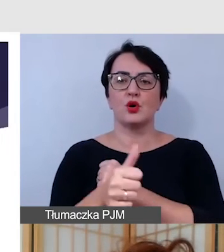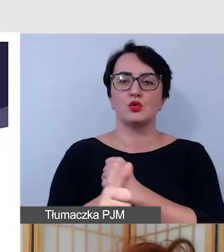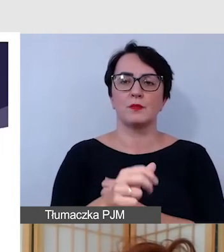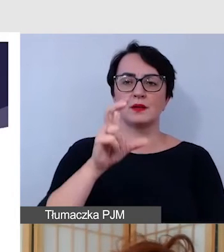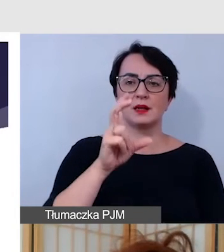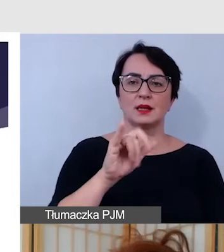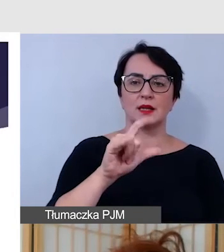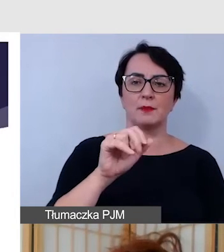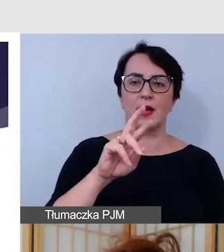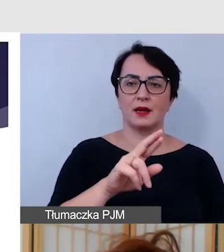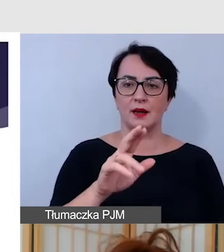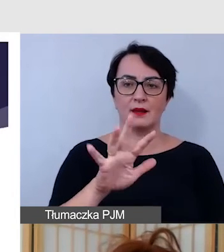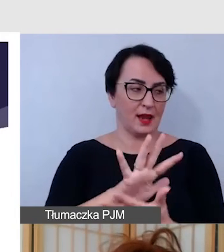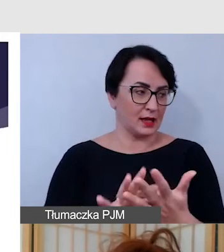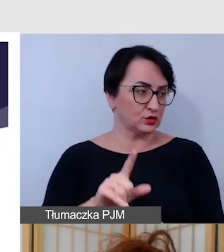to o wiele łatwiejsze